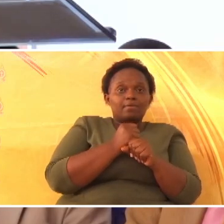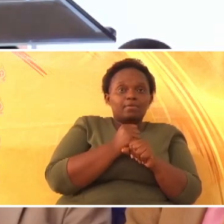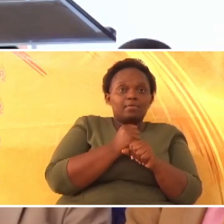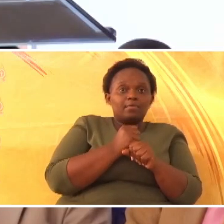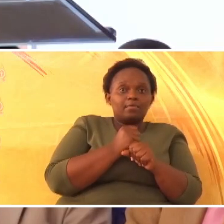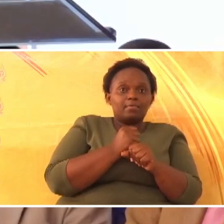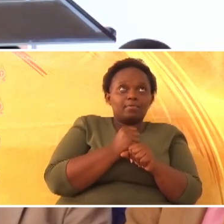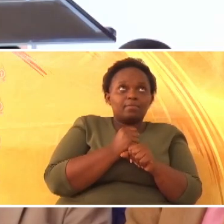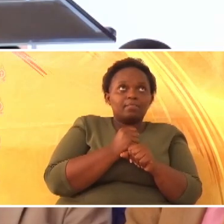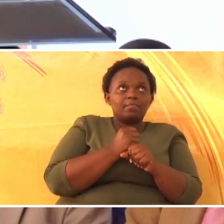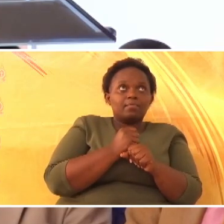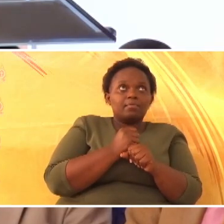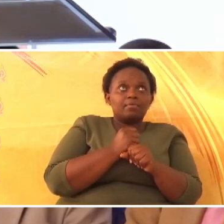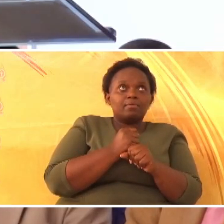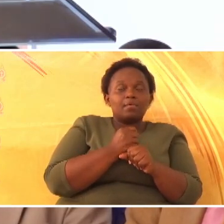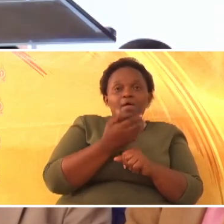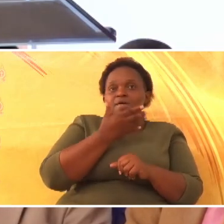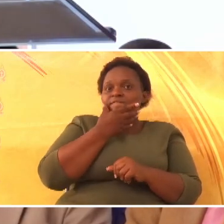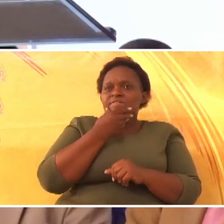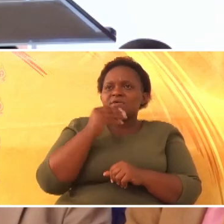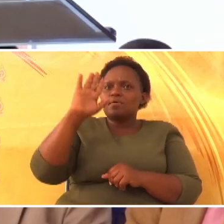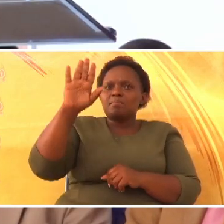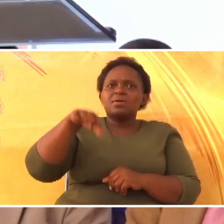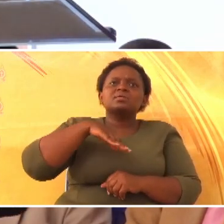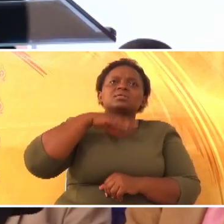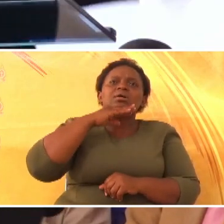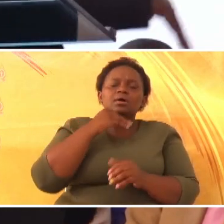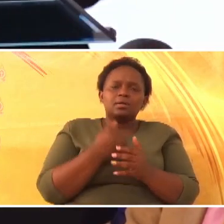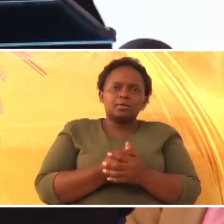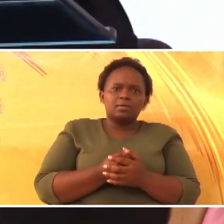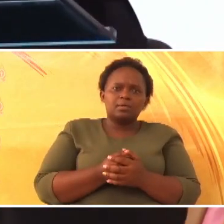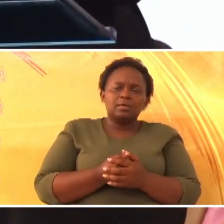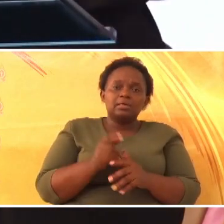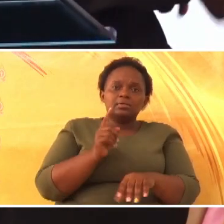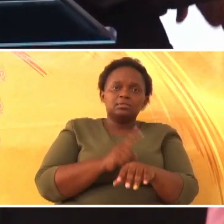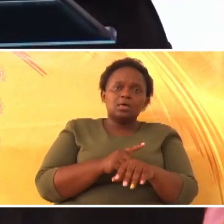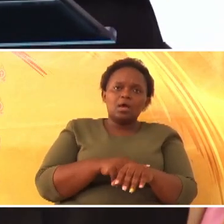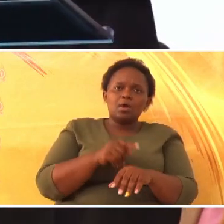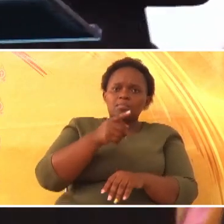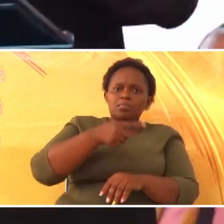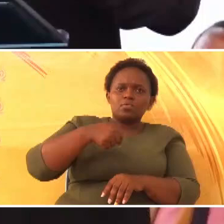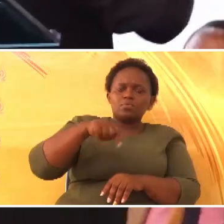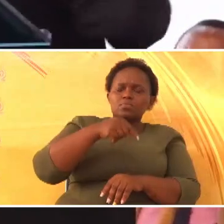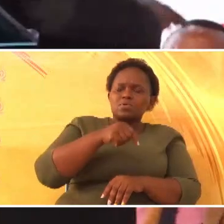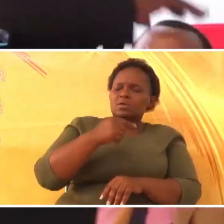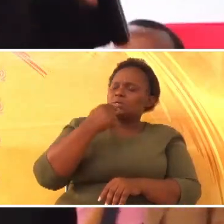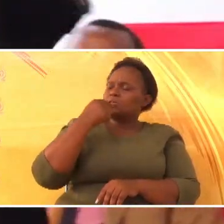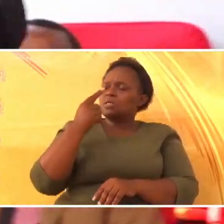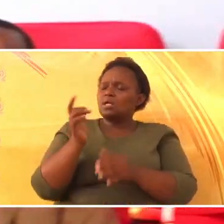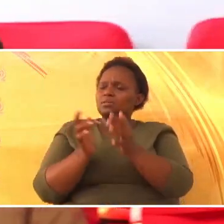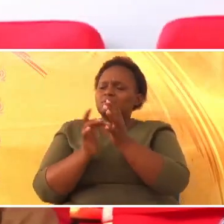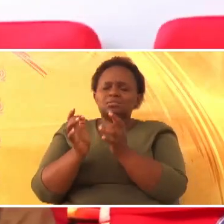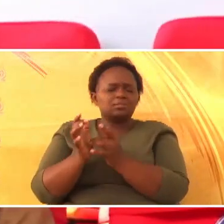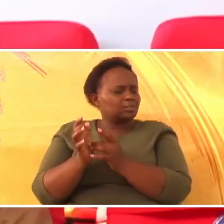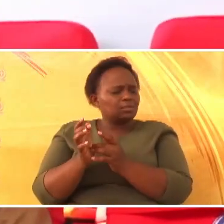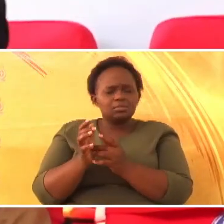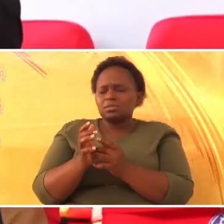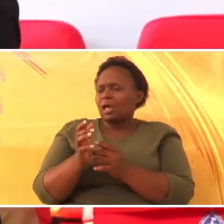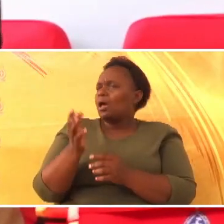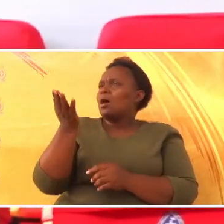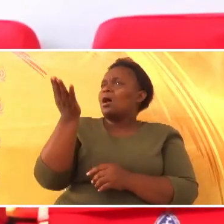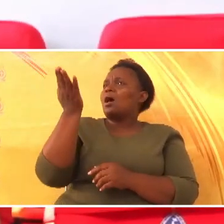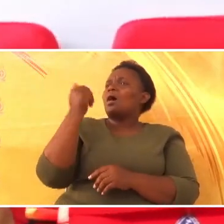hakafariki. Kwa hivyo, tunapo muambia, come Lord, kwa sababu, sasa tumepoteza mtu yetu. Anafahamu